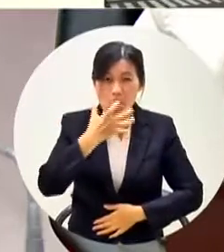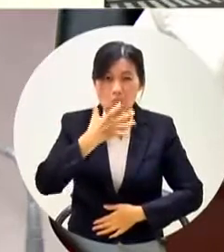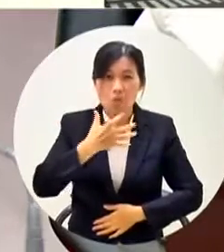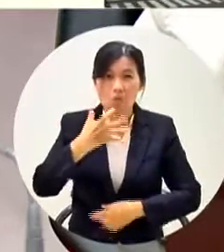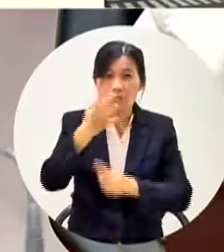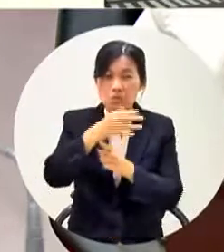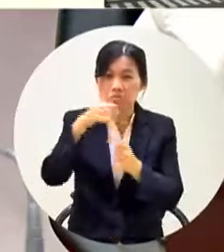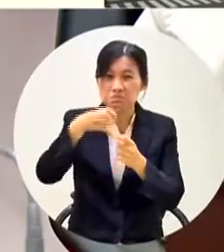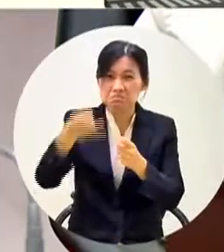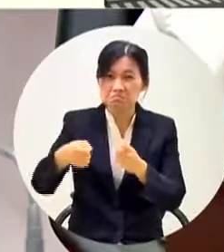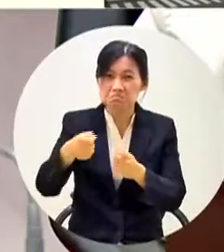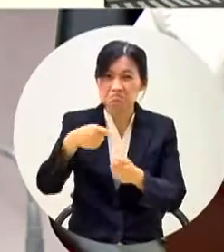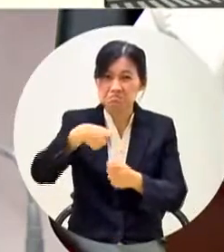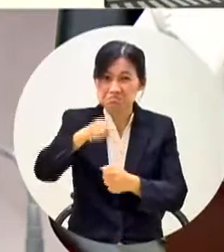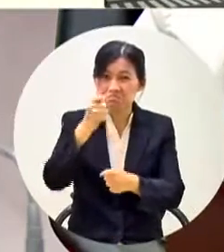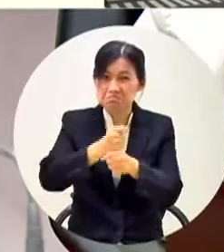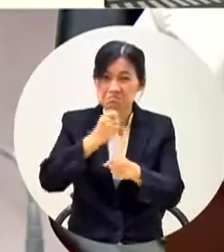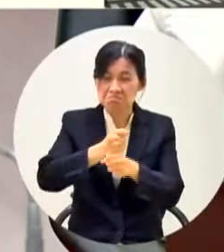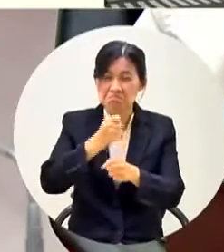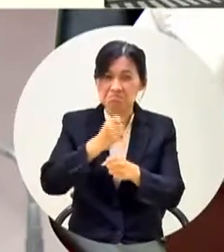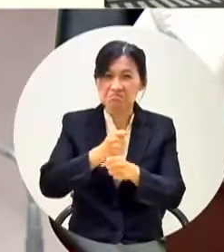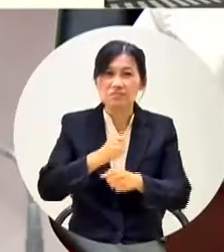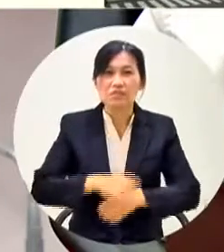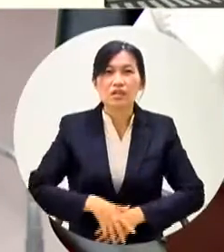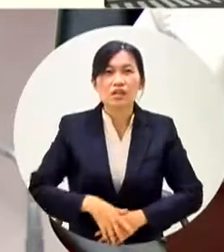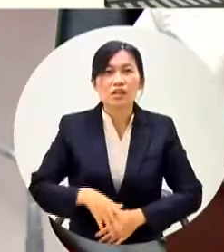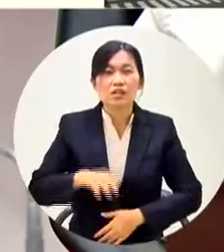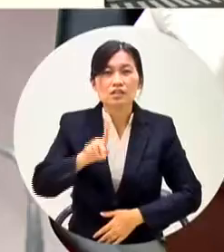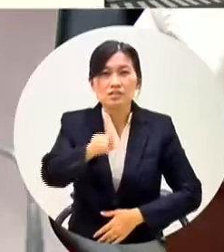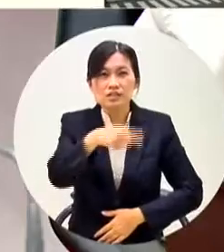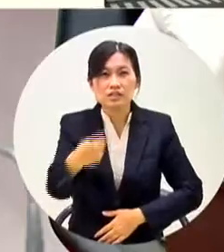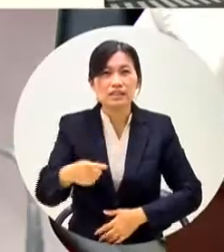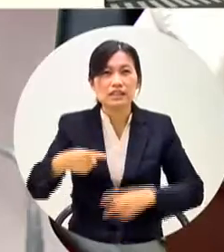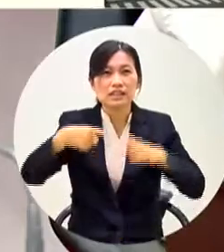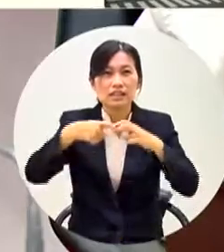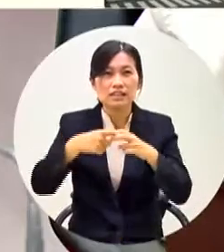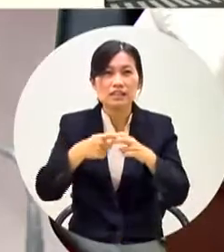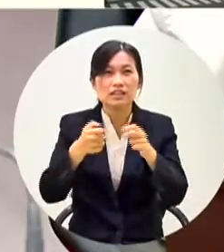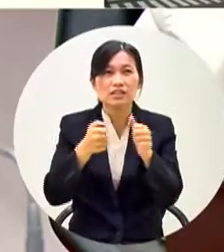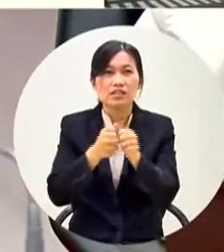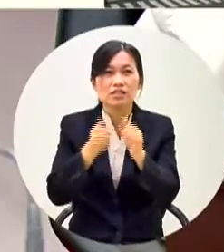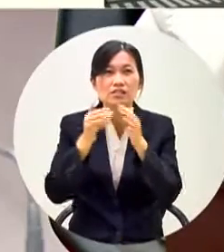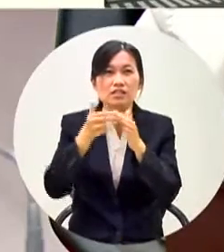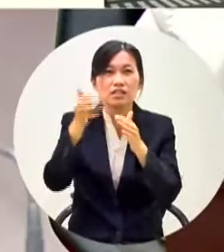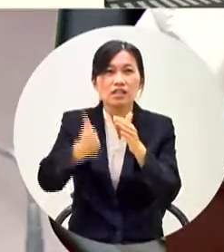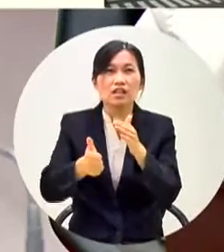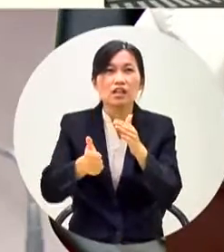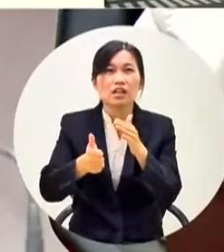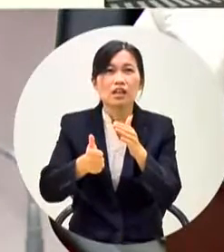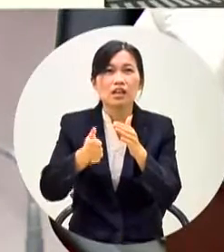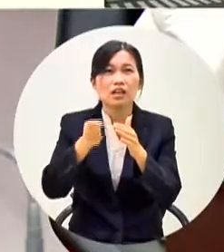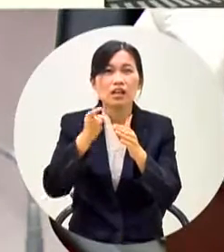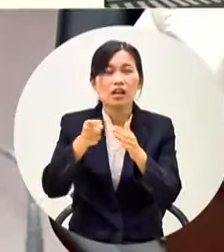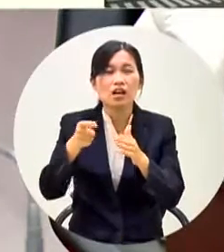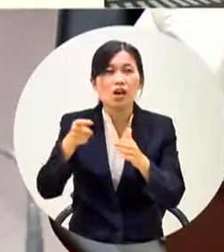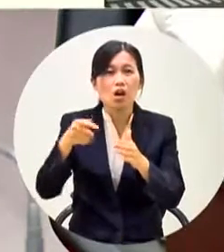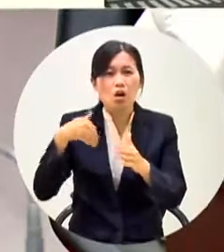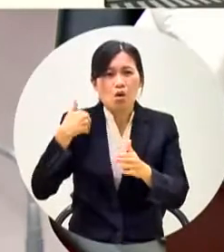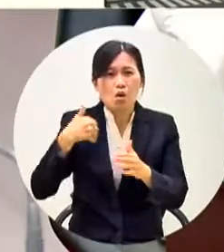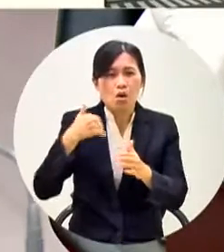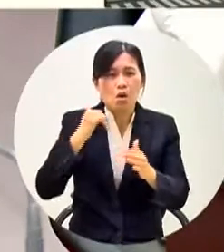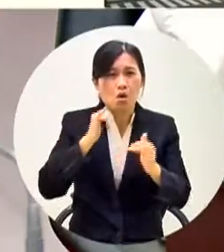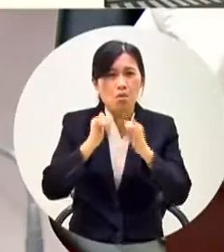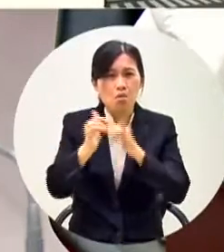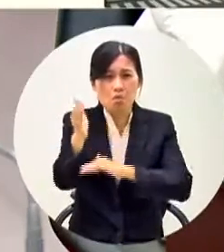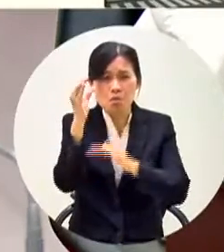這個這個很簡單李副市長你練習那麼久了我沒有問你了我對不去高雄市民啦我不知道民政局長齁曹局長我